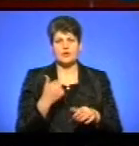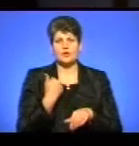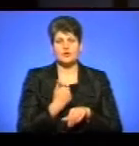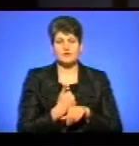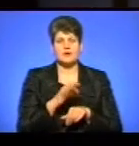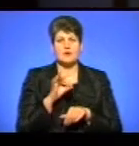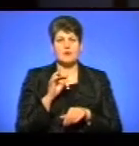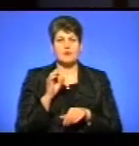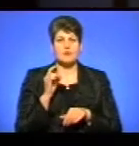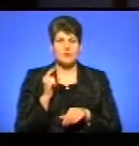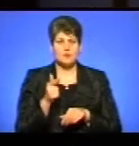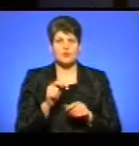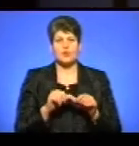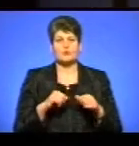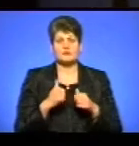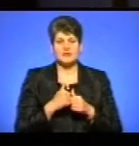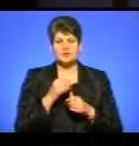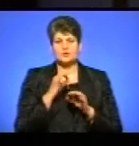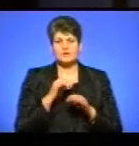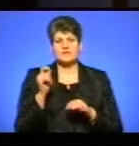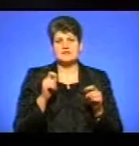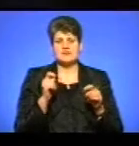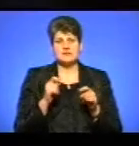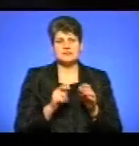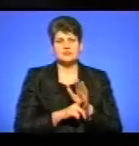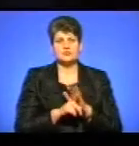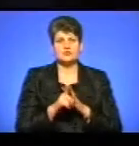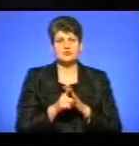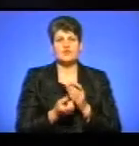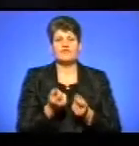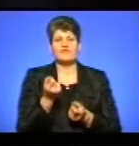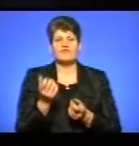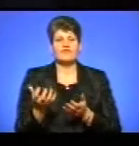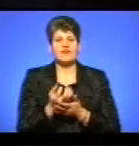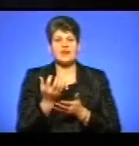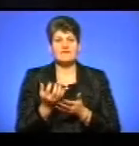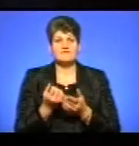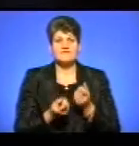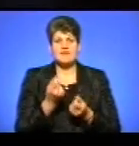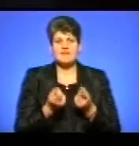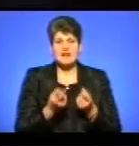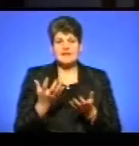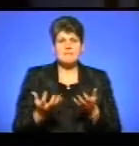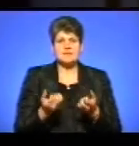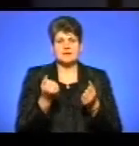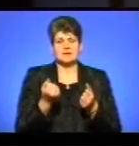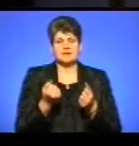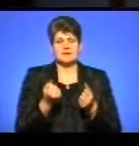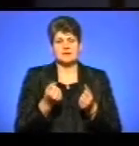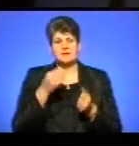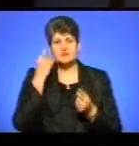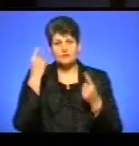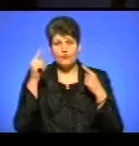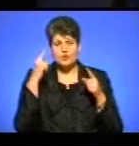Водяний розповів, фестиваль започаткували, щоб виявляти та підтримувати творчість студентської молоді. Звичайно, це,